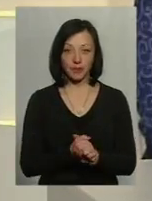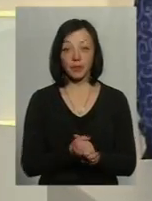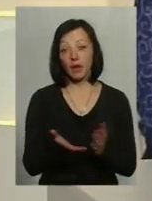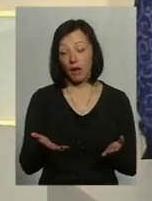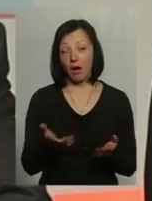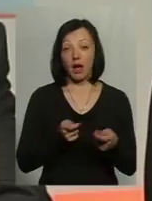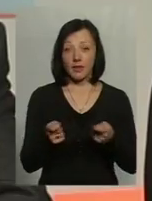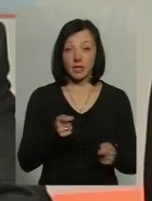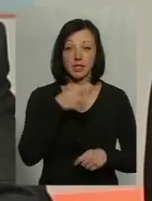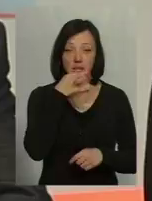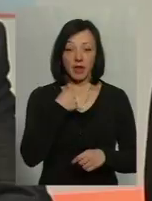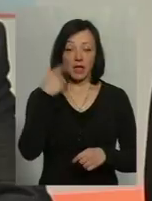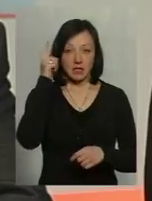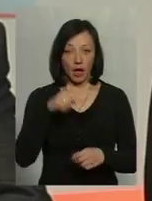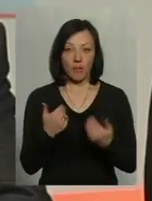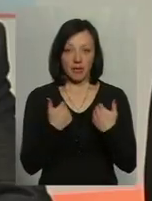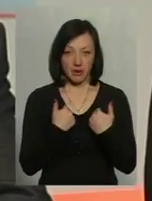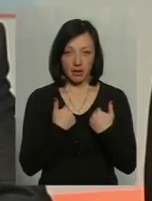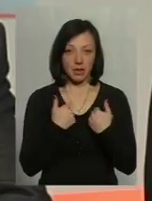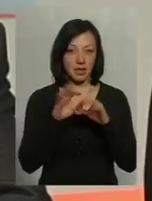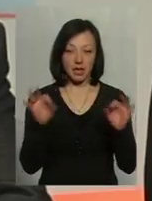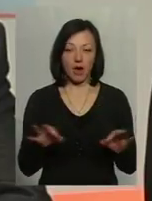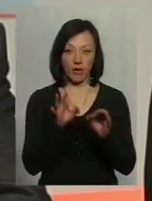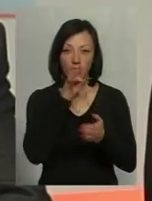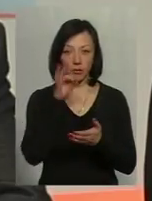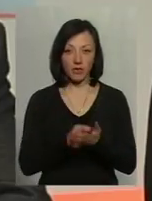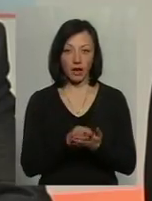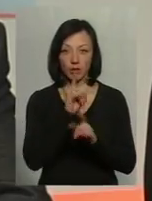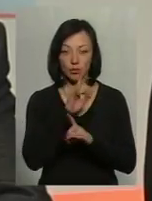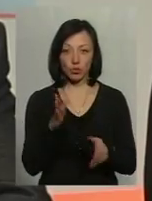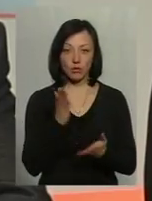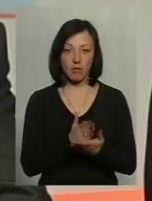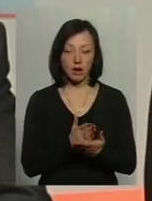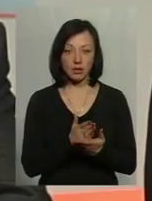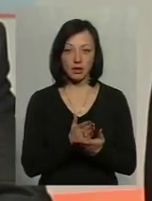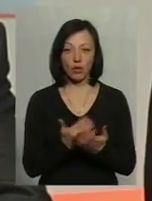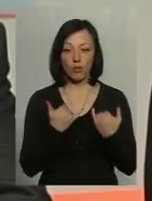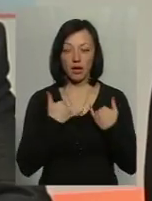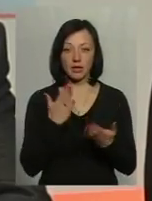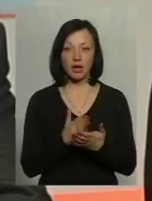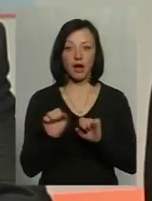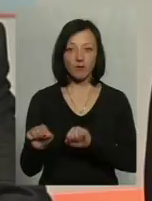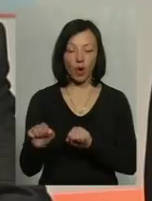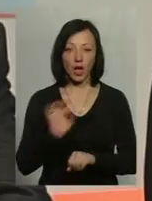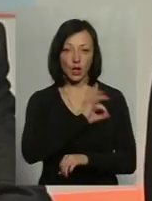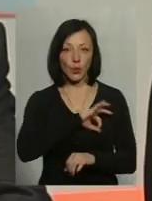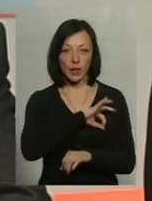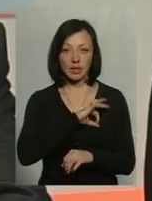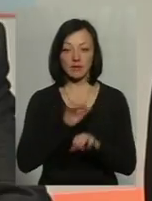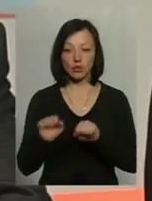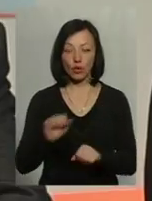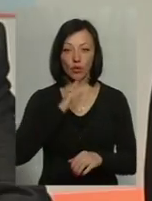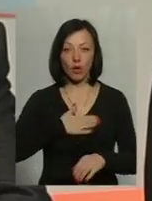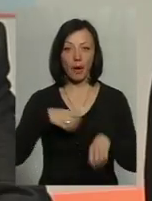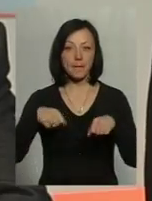Роботодавець свідомо сказав, що я знаю, що мені, я ніякої відповідальності не буду за це нести, в мене є адвокати, юристи, які відстоять